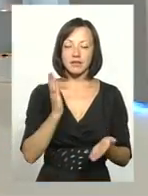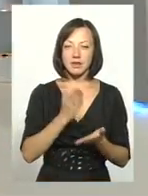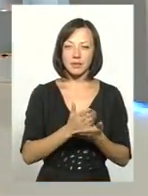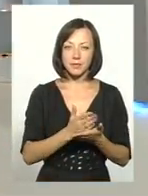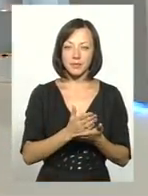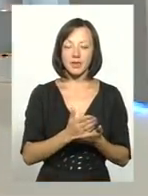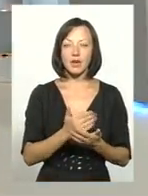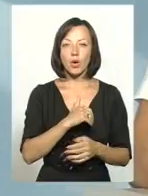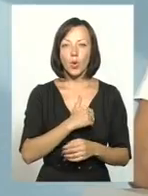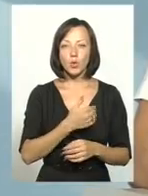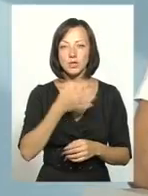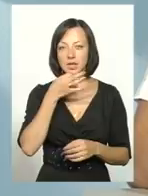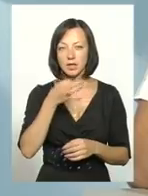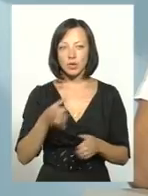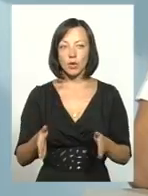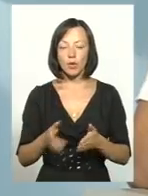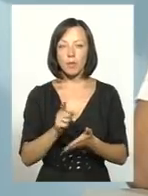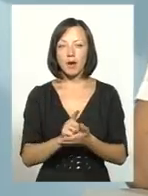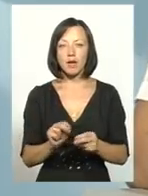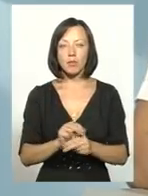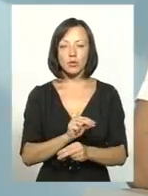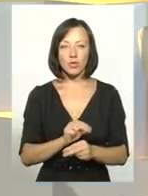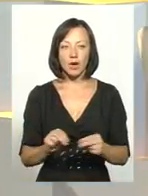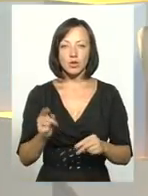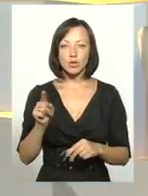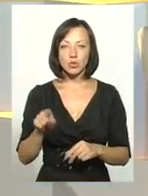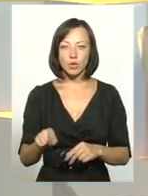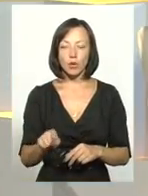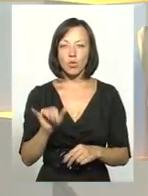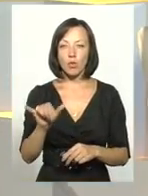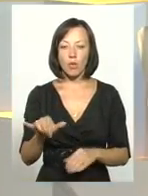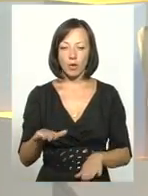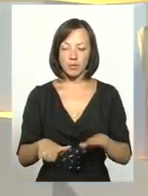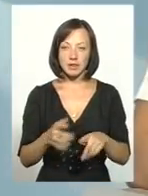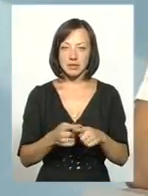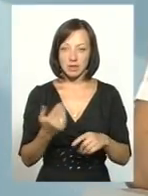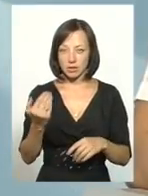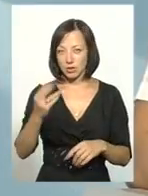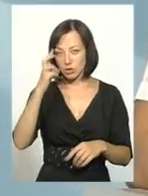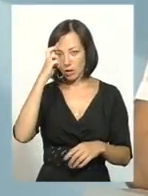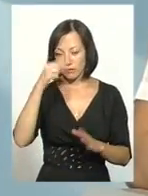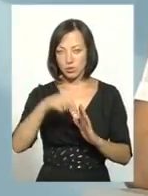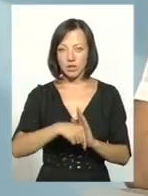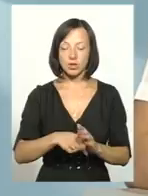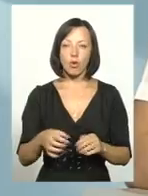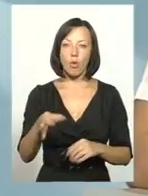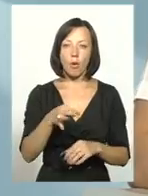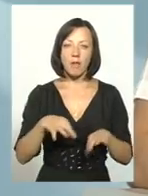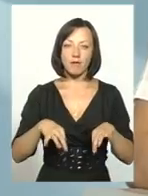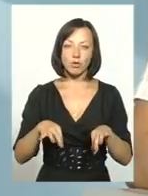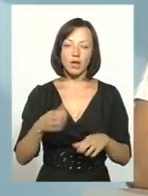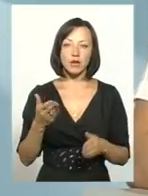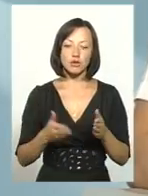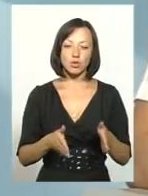я просто хочу сказати, що дорогу має ремонтувати в першу чергу той, в кого вона на балансі. Якщо це дорога державного значення, значить облавтодору.